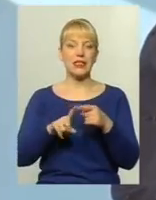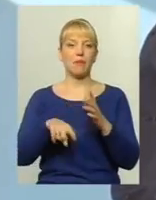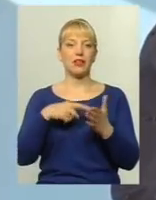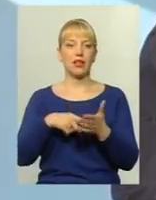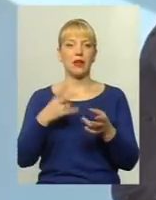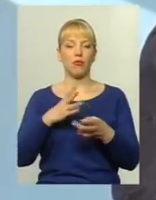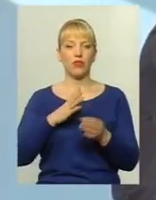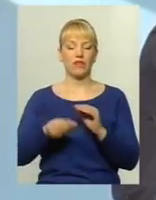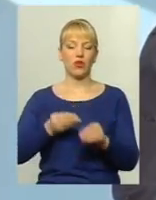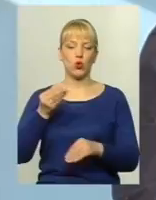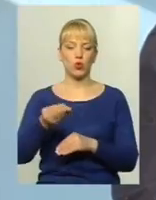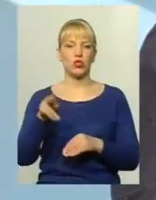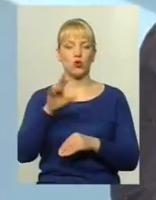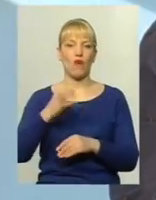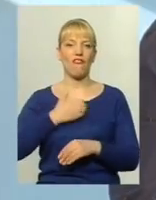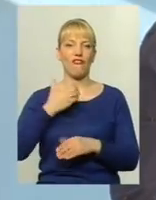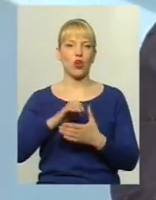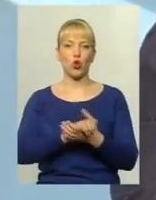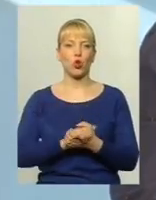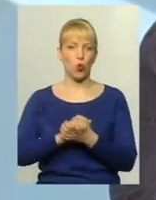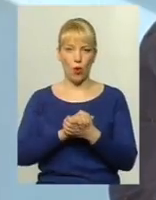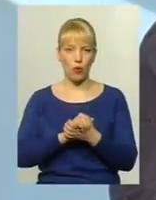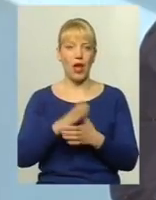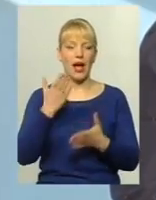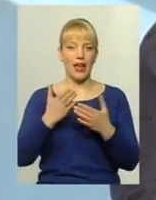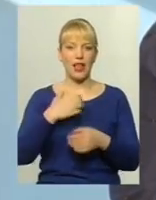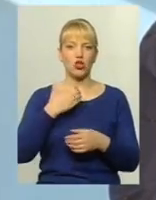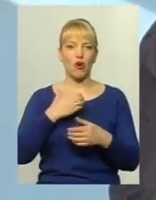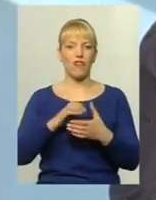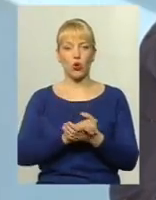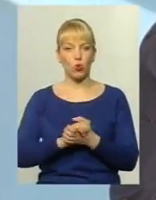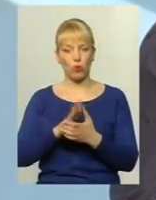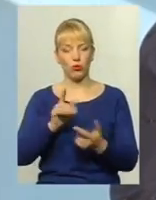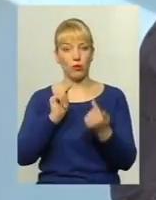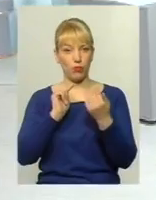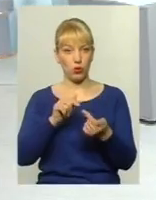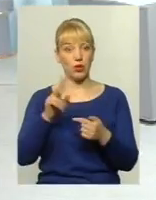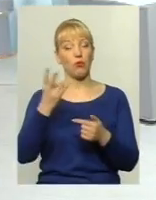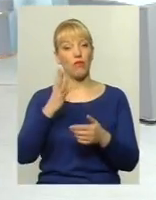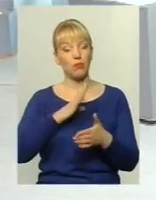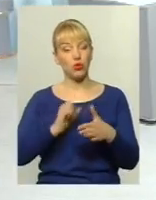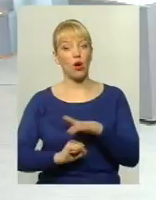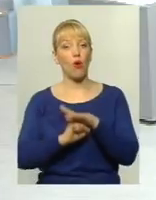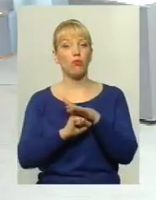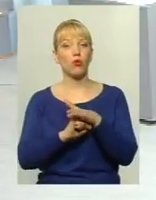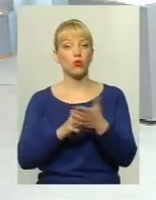повинно виноситись до виконкому А якщо будуть члени виконкому голосувати проти Вони повинні обґрунтувати